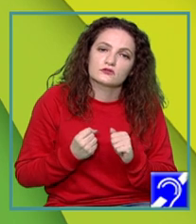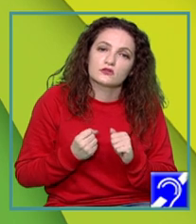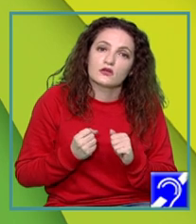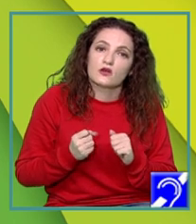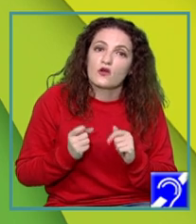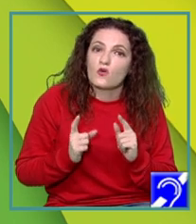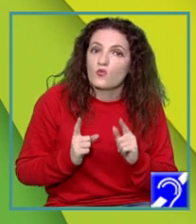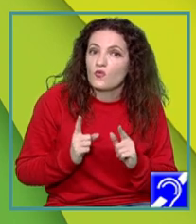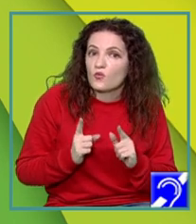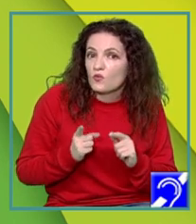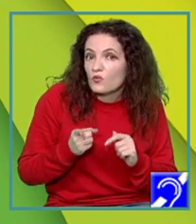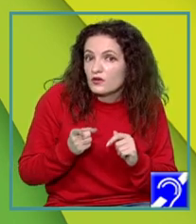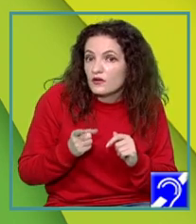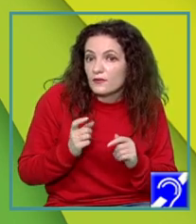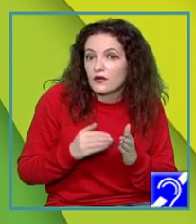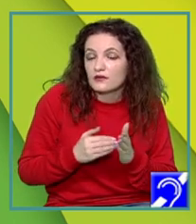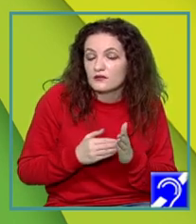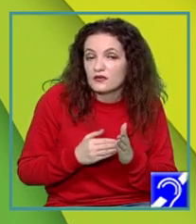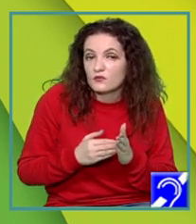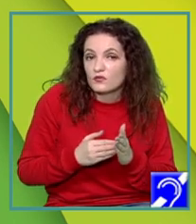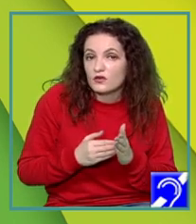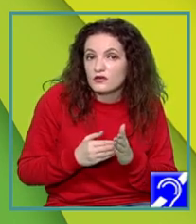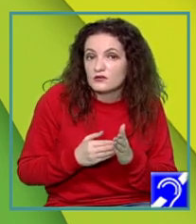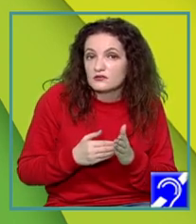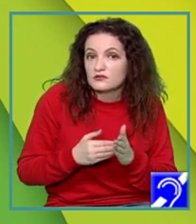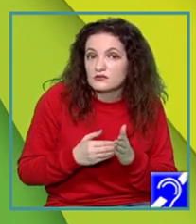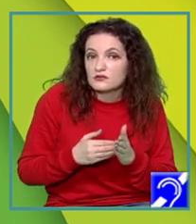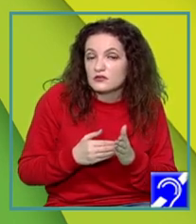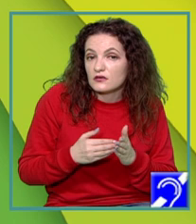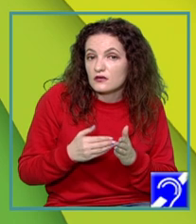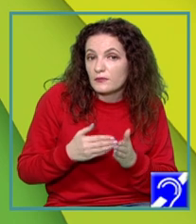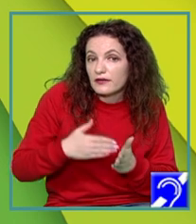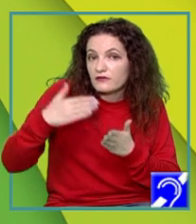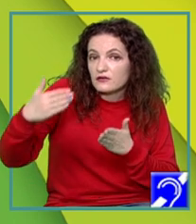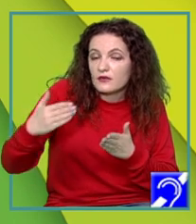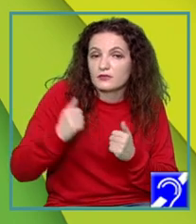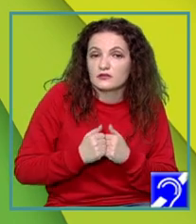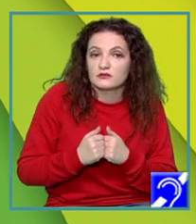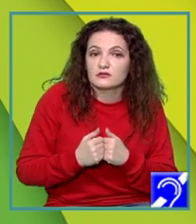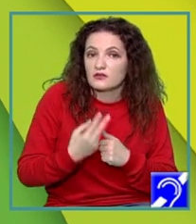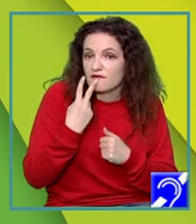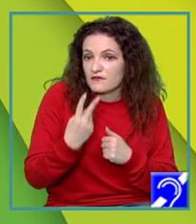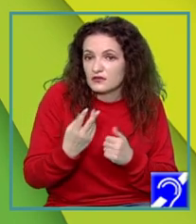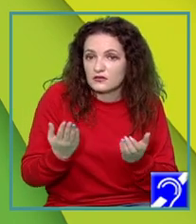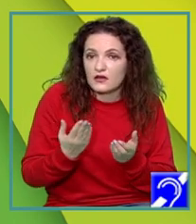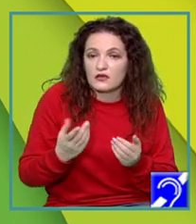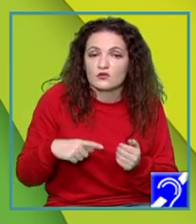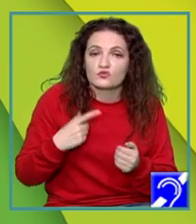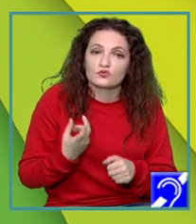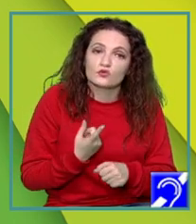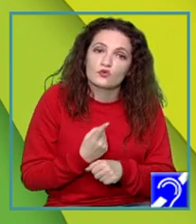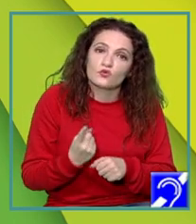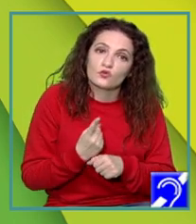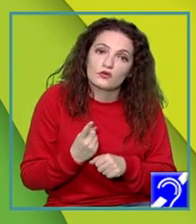ar trebui să mă gândesc foarte clar care sunt consecințele. Și consecințele pozitive,